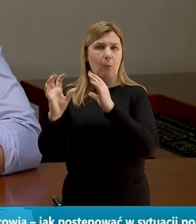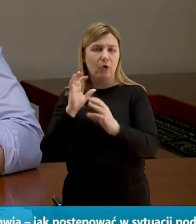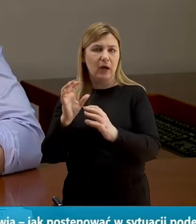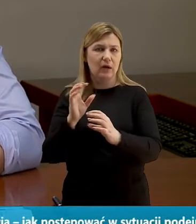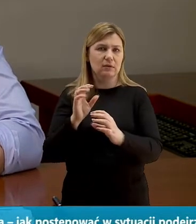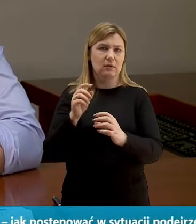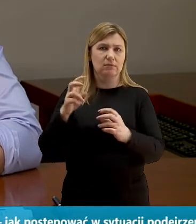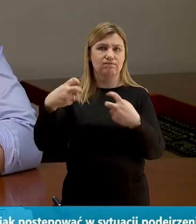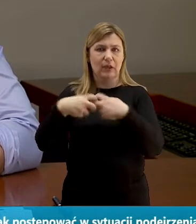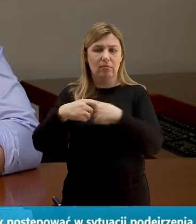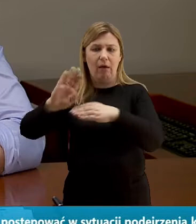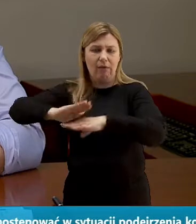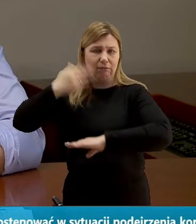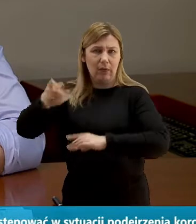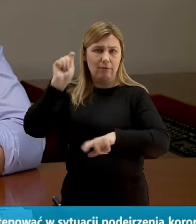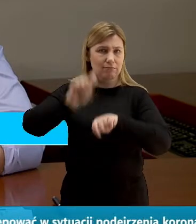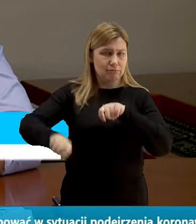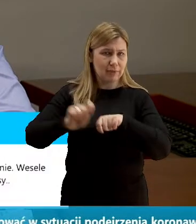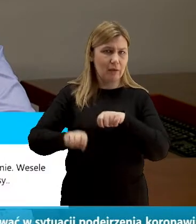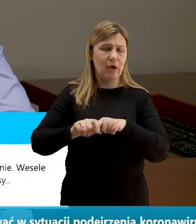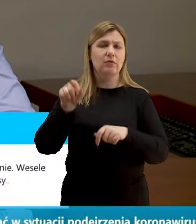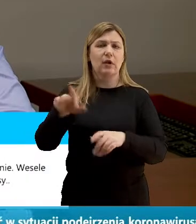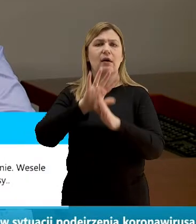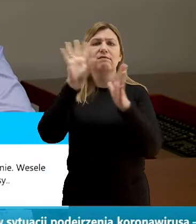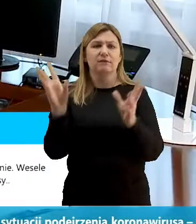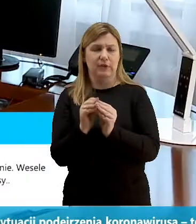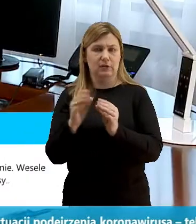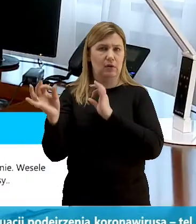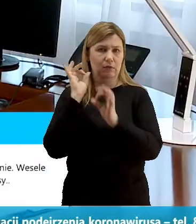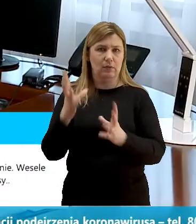i tam na pewno Pani Basia te informacje uzyska.